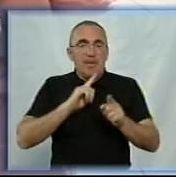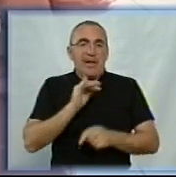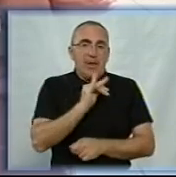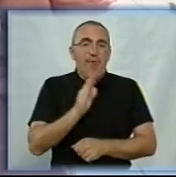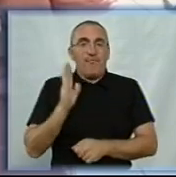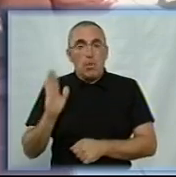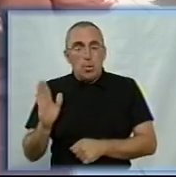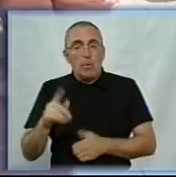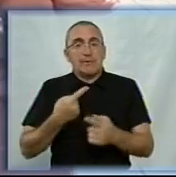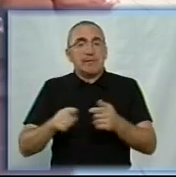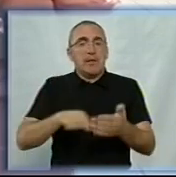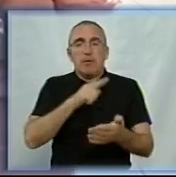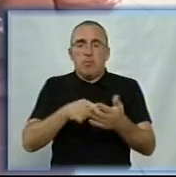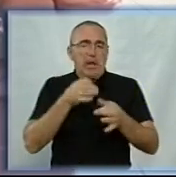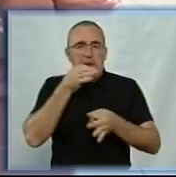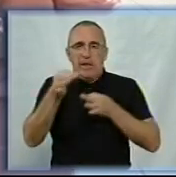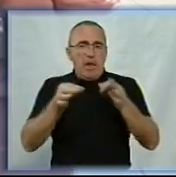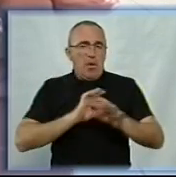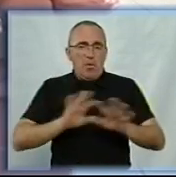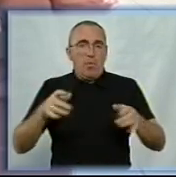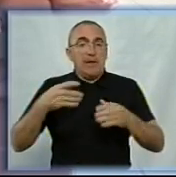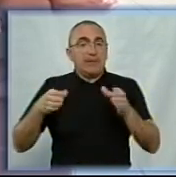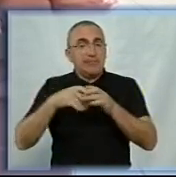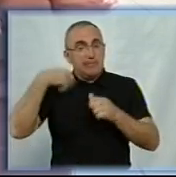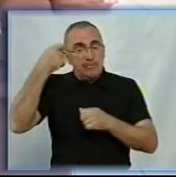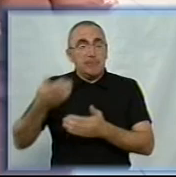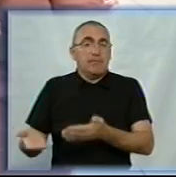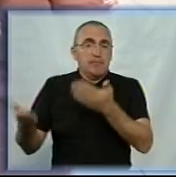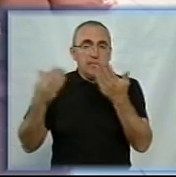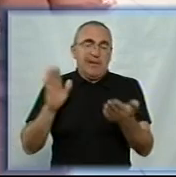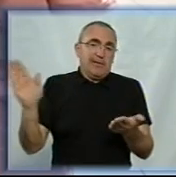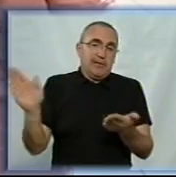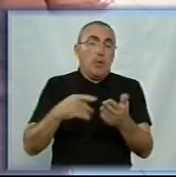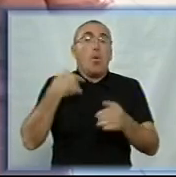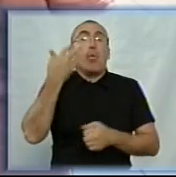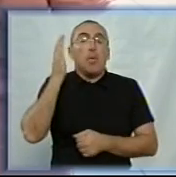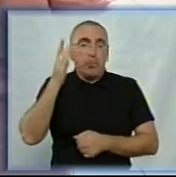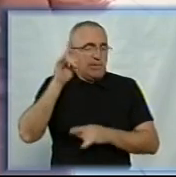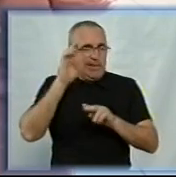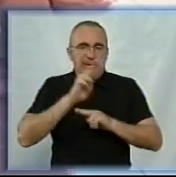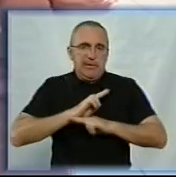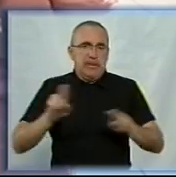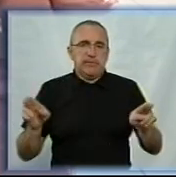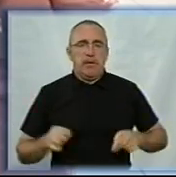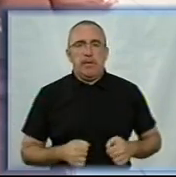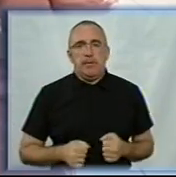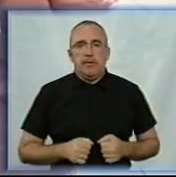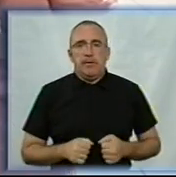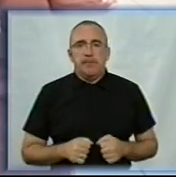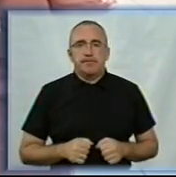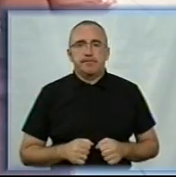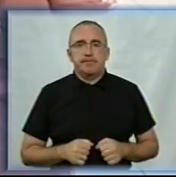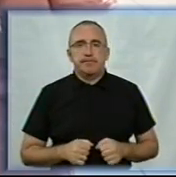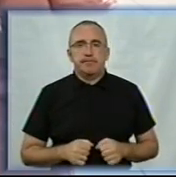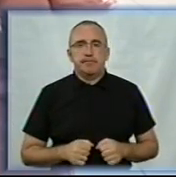сказав, це питання не коментують. Знімальну групу запросять на демонтаж. Коли це буде – не знає. Олександра Ільченко, Роман Сташенко,